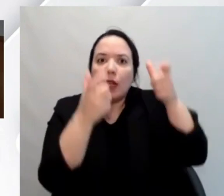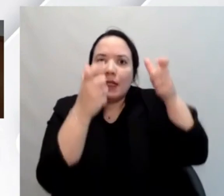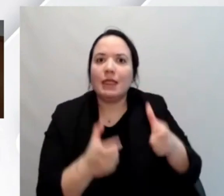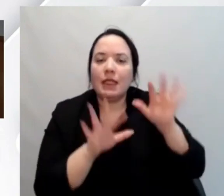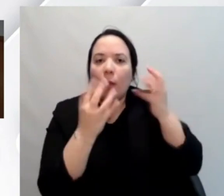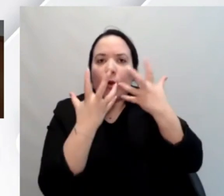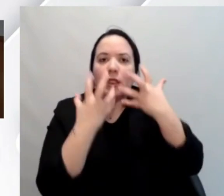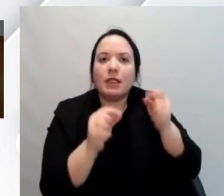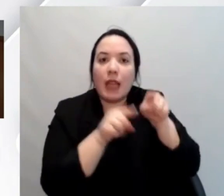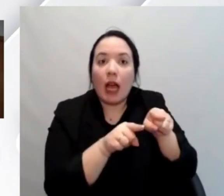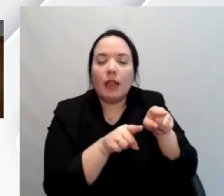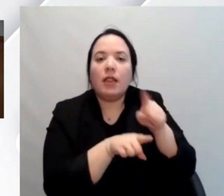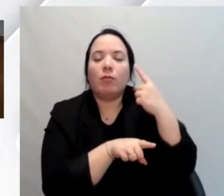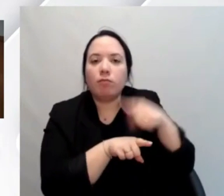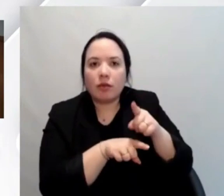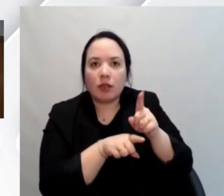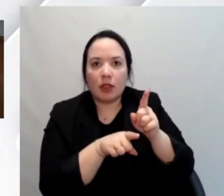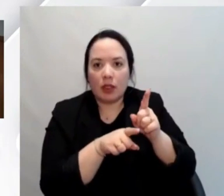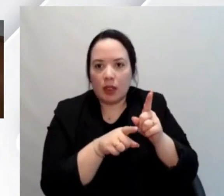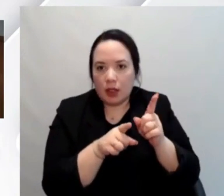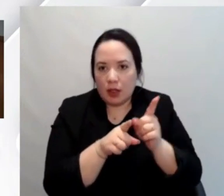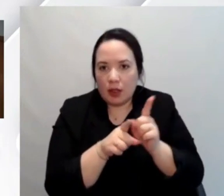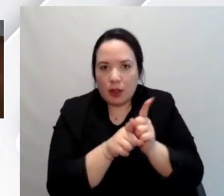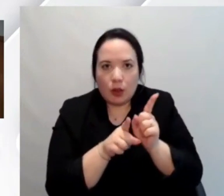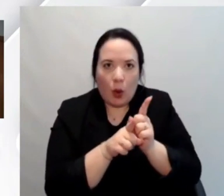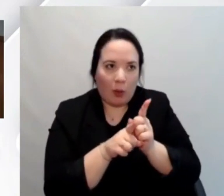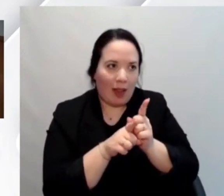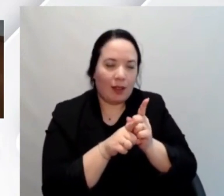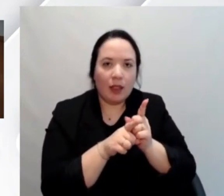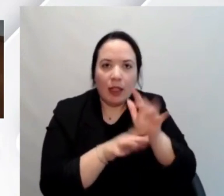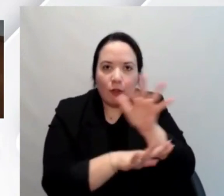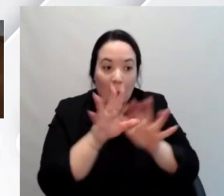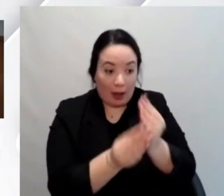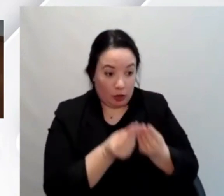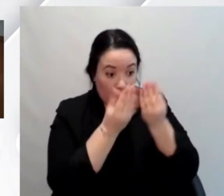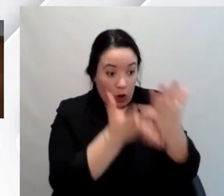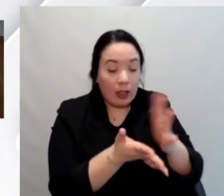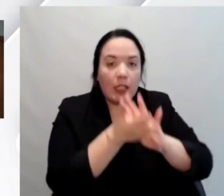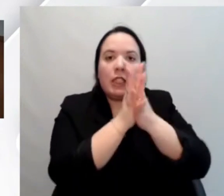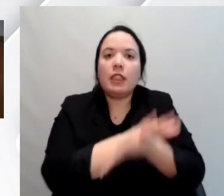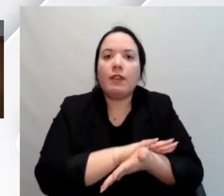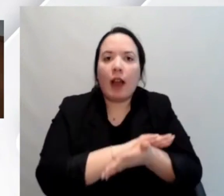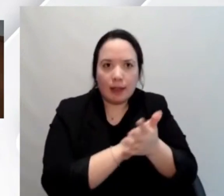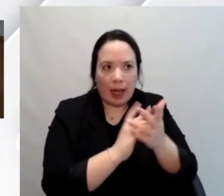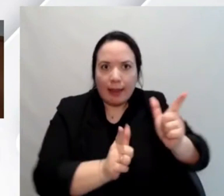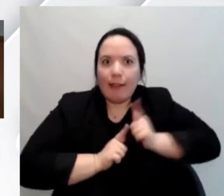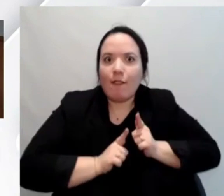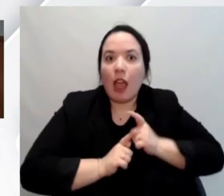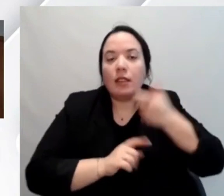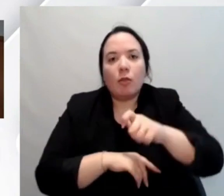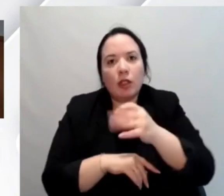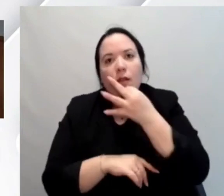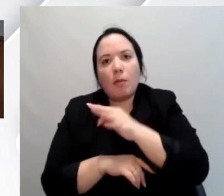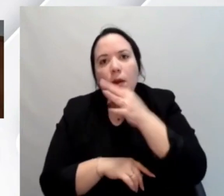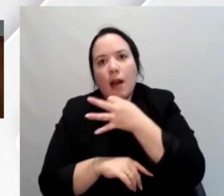anche per difenderli da quelli che io chiamo i chiromanti dell'accessibilità ossia tutte quelle attività che sono a volte